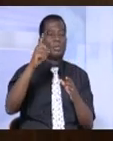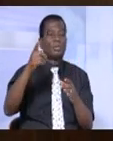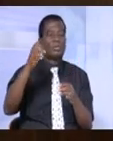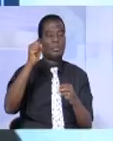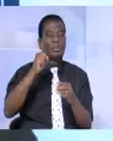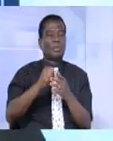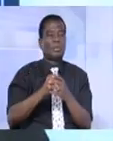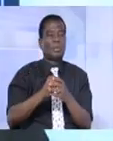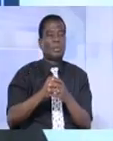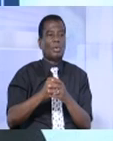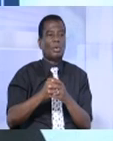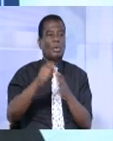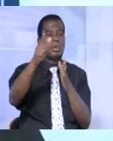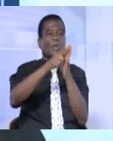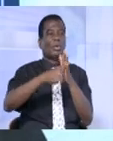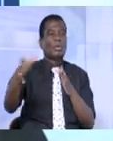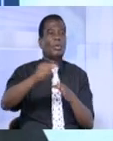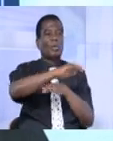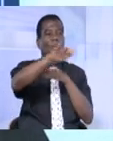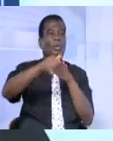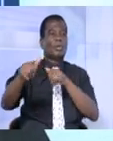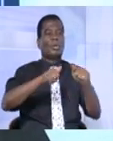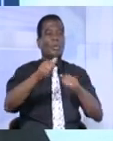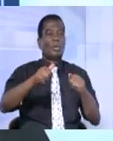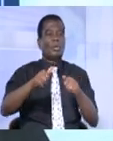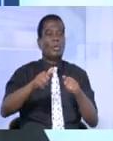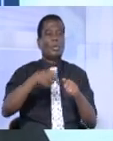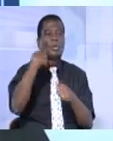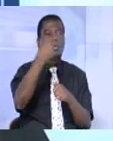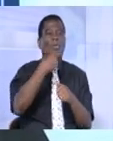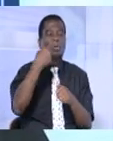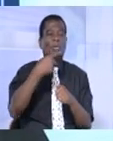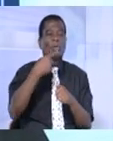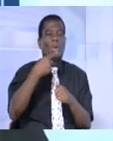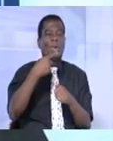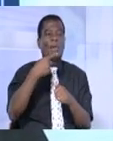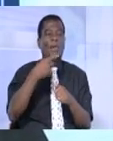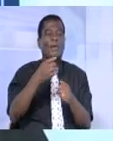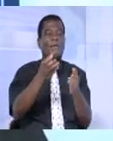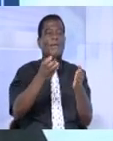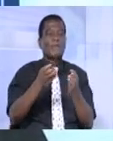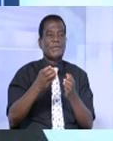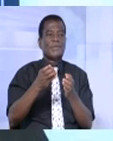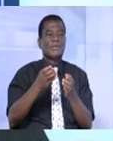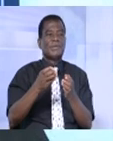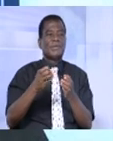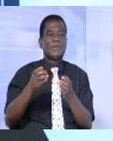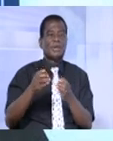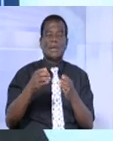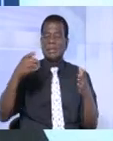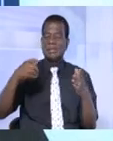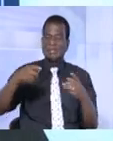membre de la CAGI. La loi prend en compte tous les actes qui tendent à terroriser